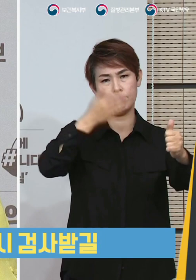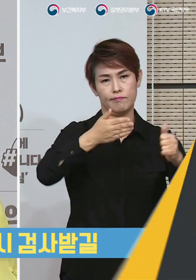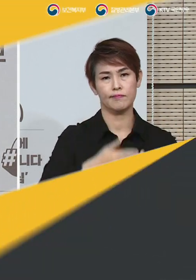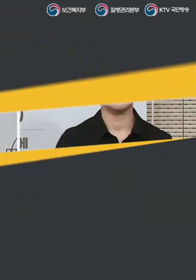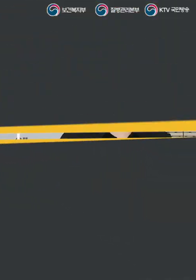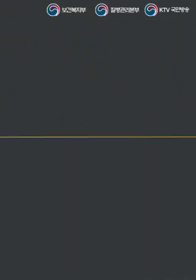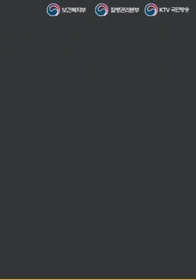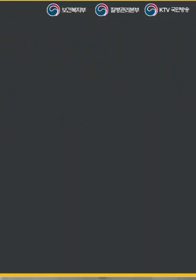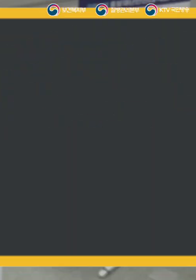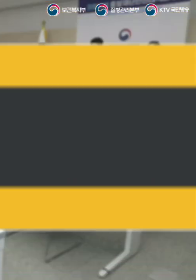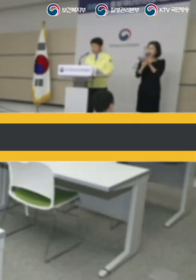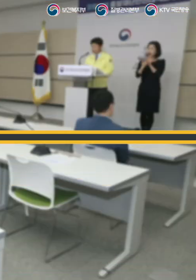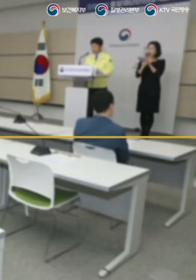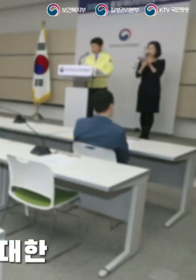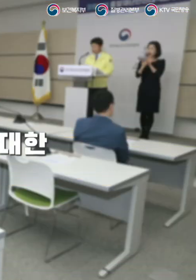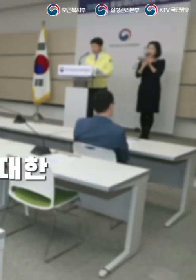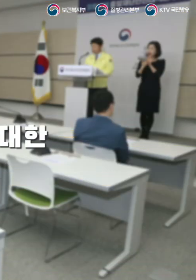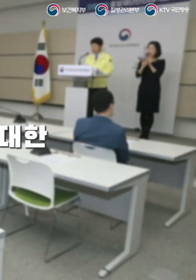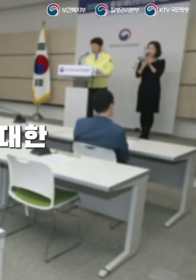부탁드립니다.